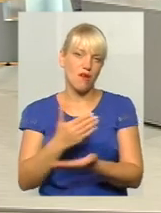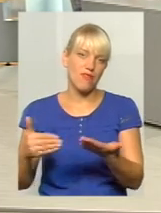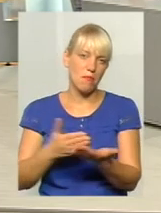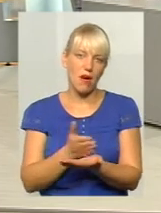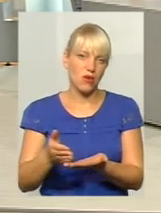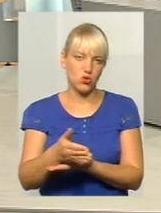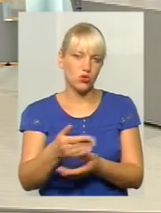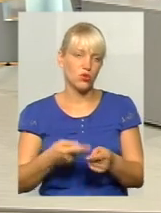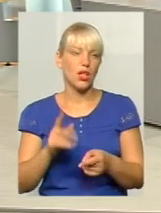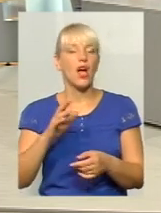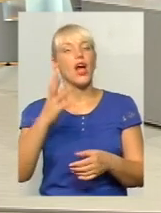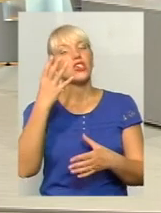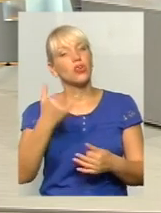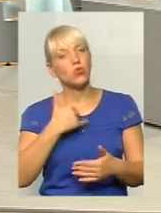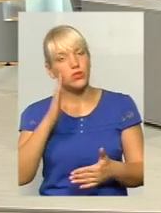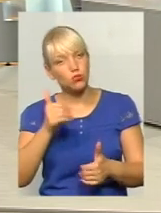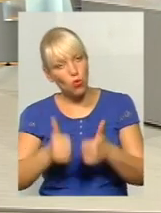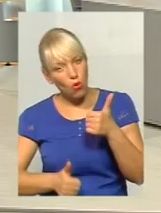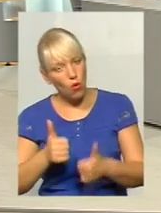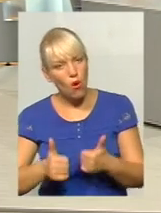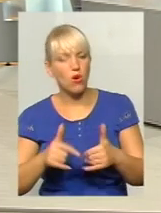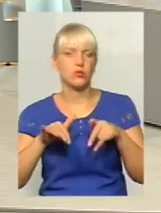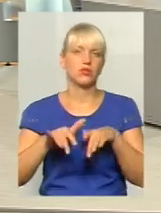в нас процедура проведення конкурсу, визначення перевізника.